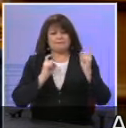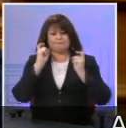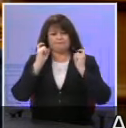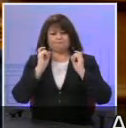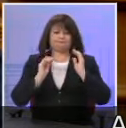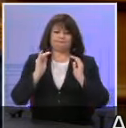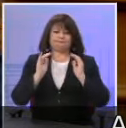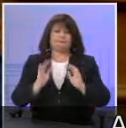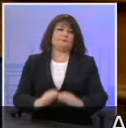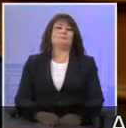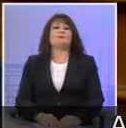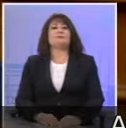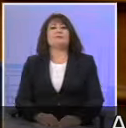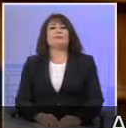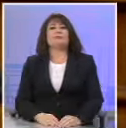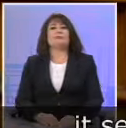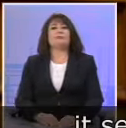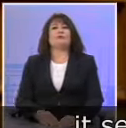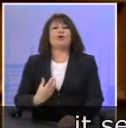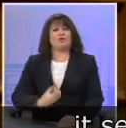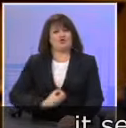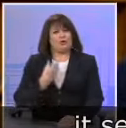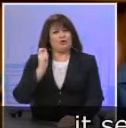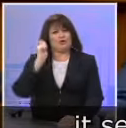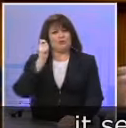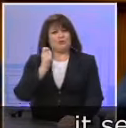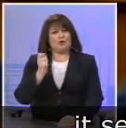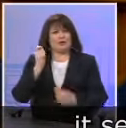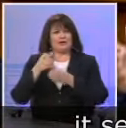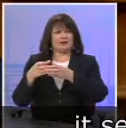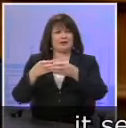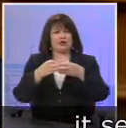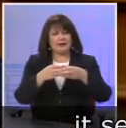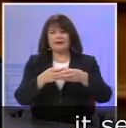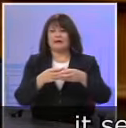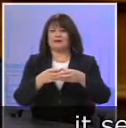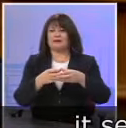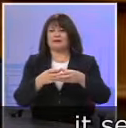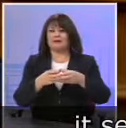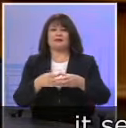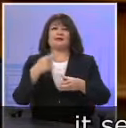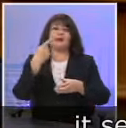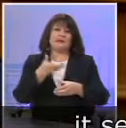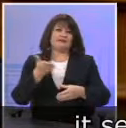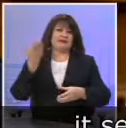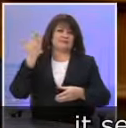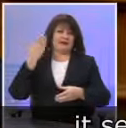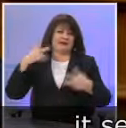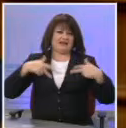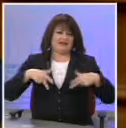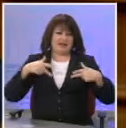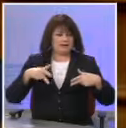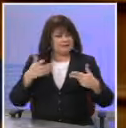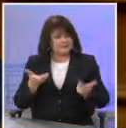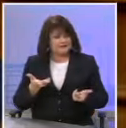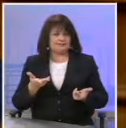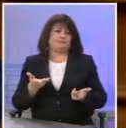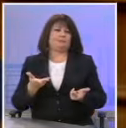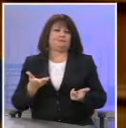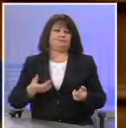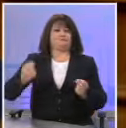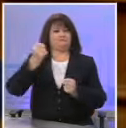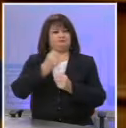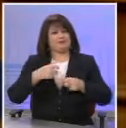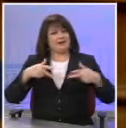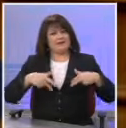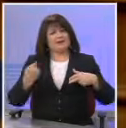έχω την αίσθηση ότι καμία πολιτική δύναμη, τουλάχιστον όχι καμία πολιτική δύναμη, αυτές που κυβερνούσαν τον τόπο, τα κόμματα που βρέθηκαν